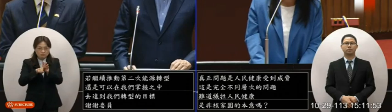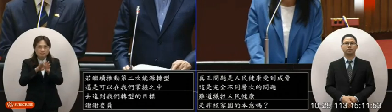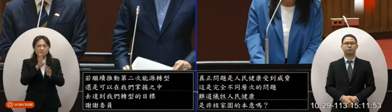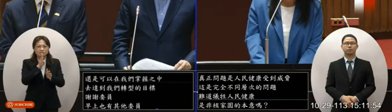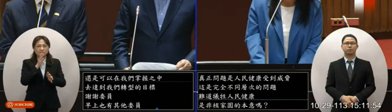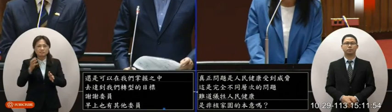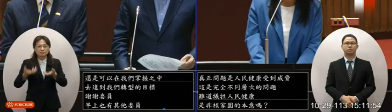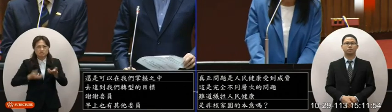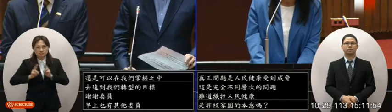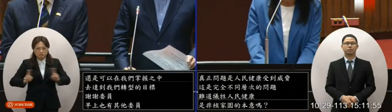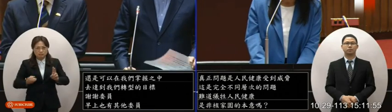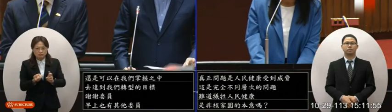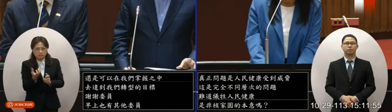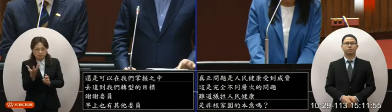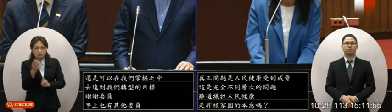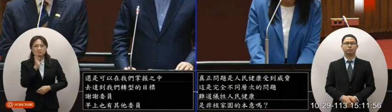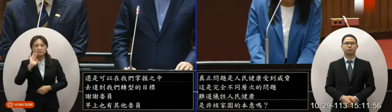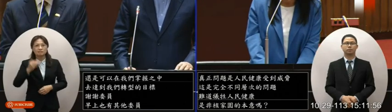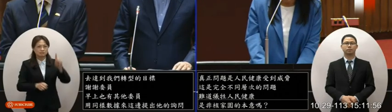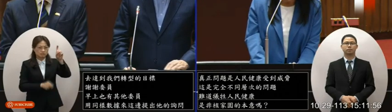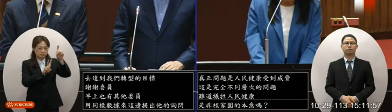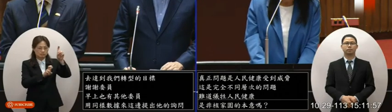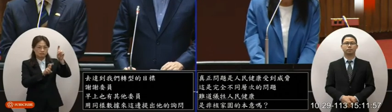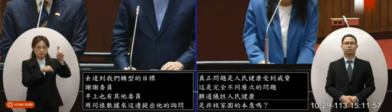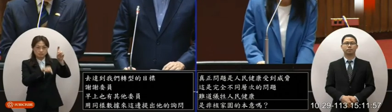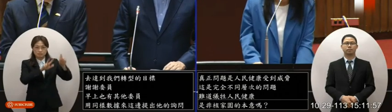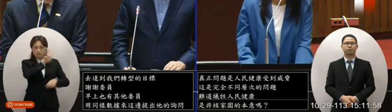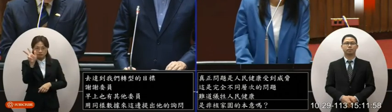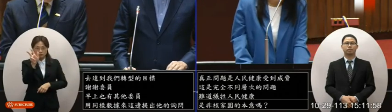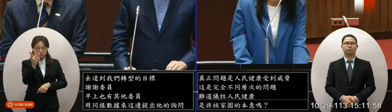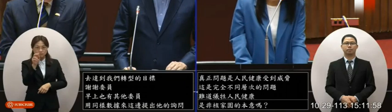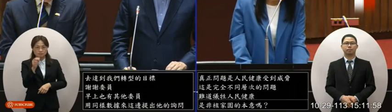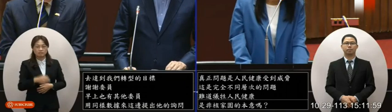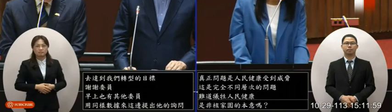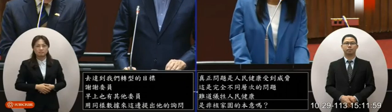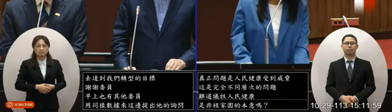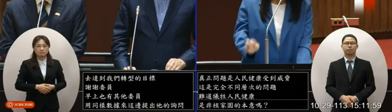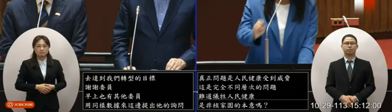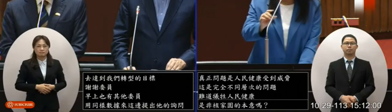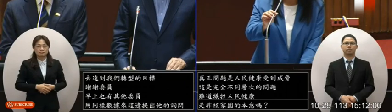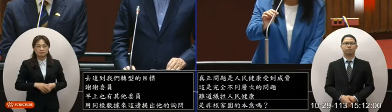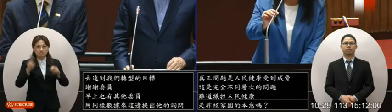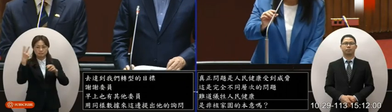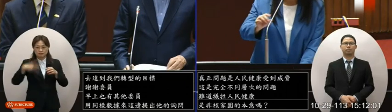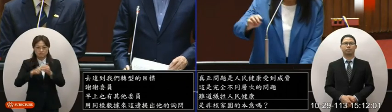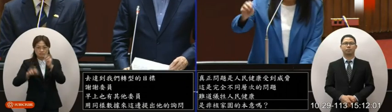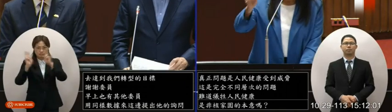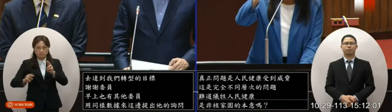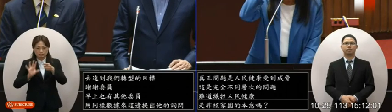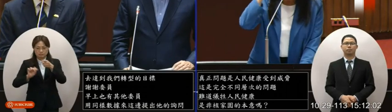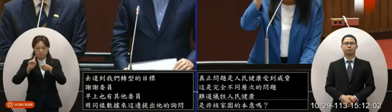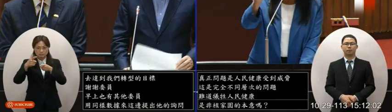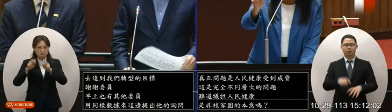如此的數字沒有錯但是在10月22號當天我們所看到的再生能源已經達到百分之16